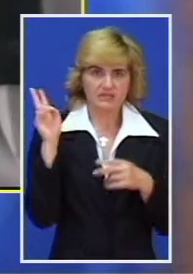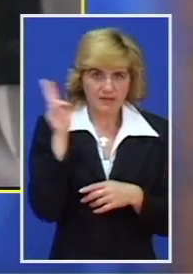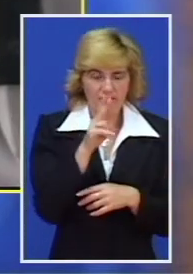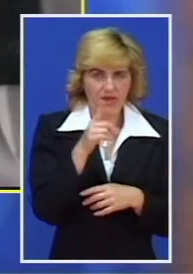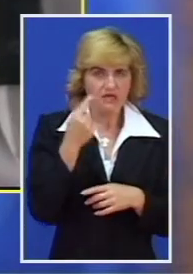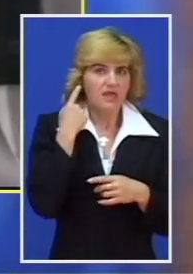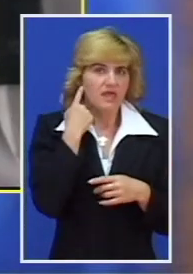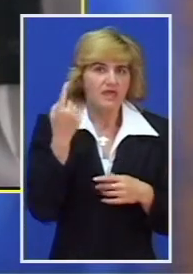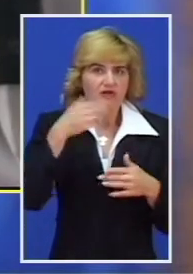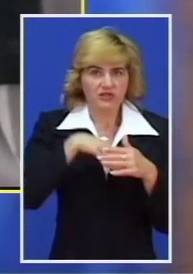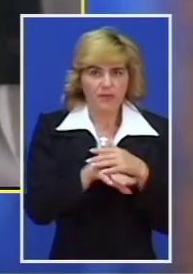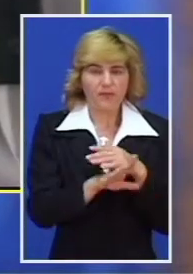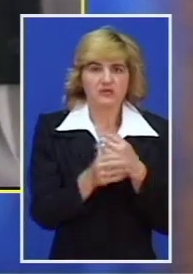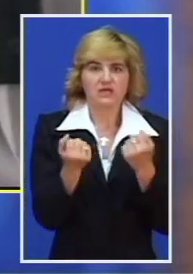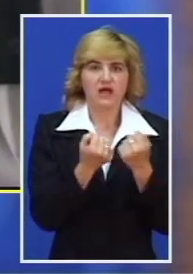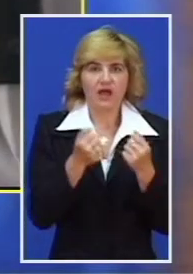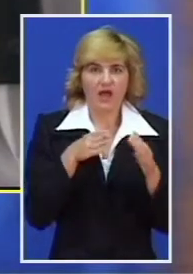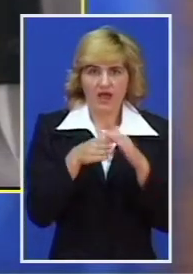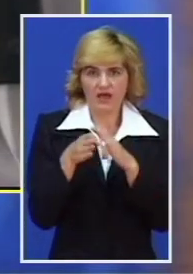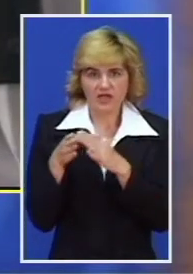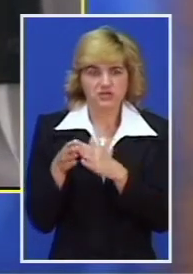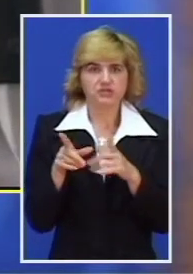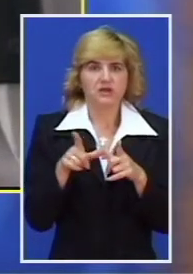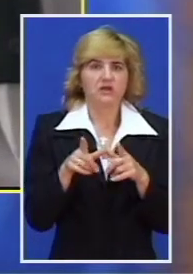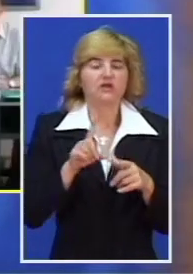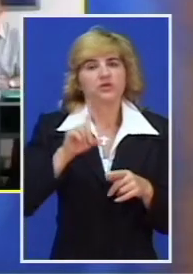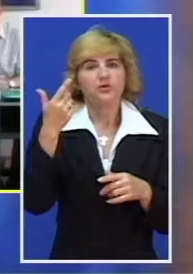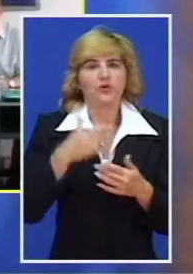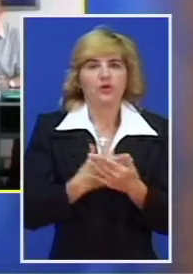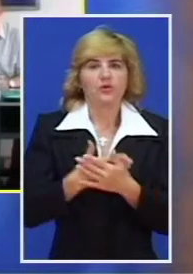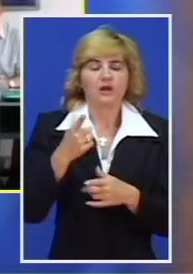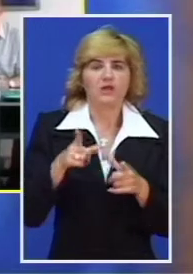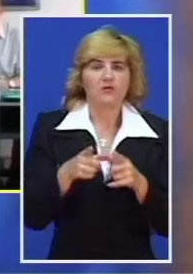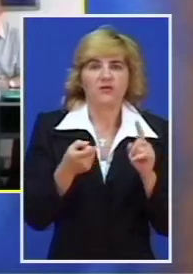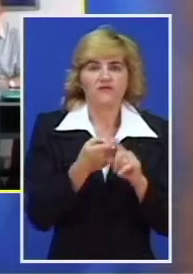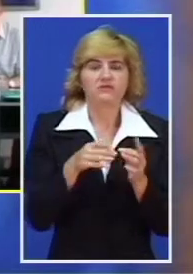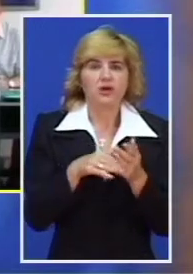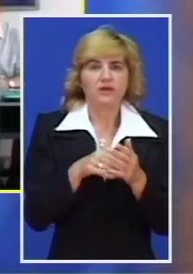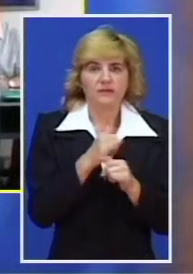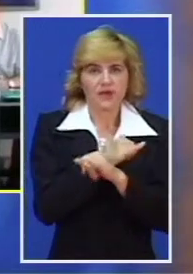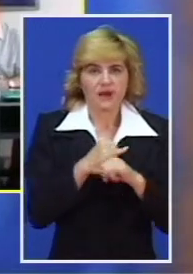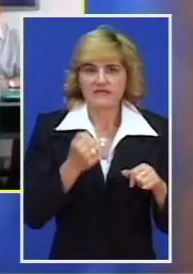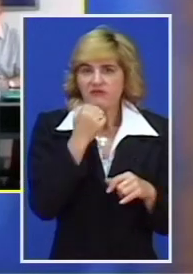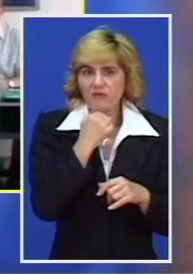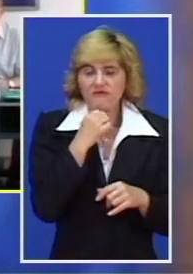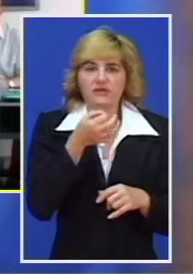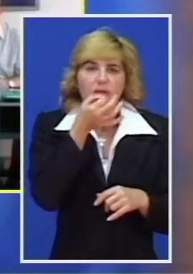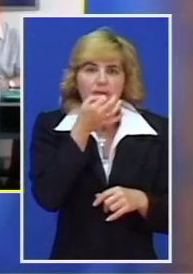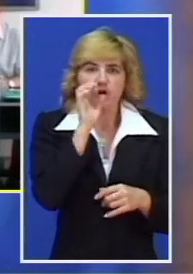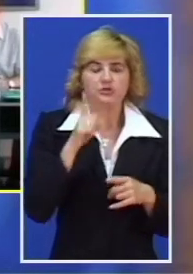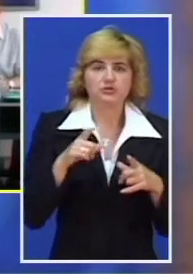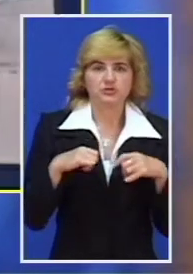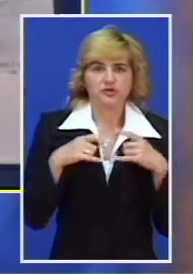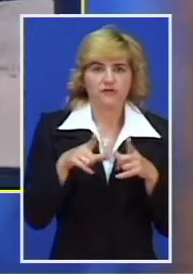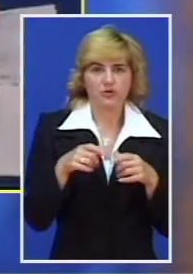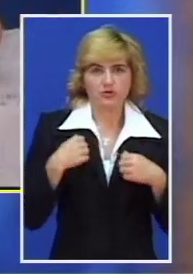javna podzemna garaža u Subotici, uređenje fasada u centru grada i drugi projekti koji treba da podstaknu privredni razvoj i poboljšaju životni standard građara.